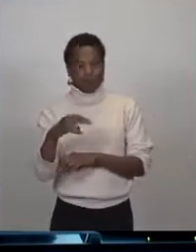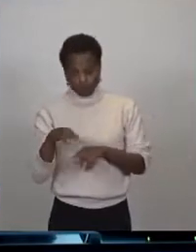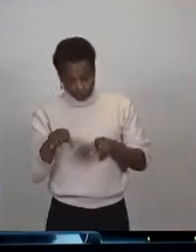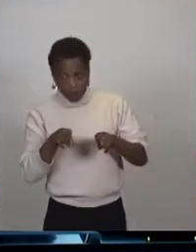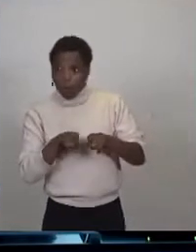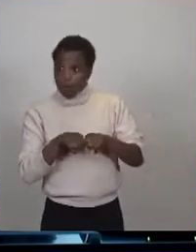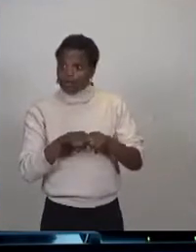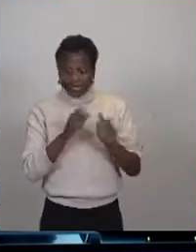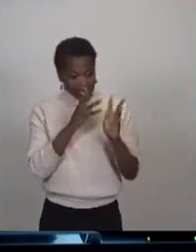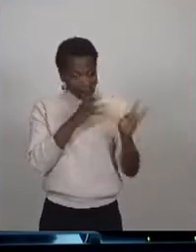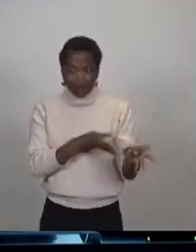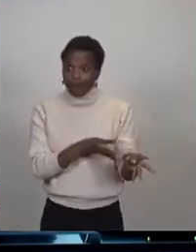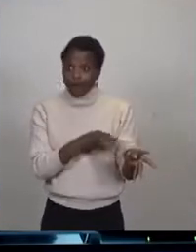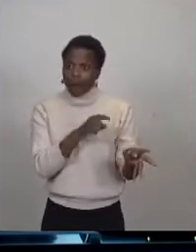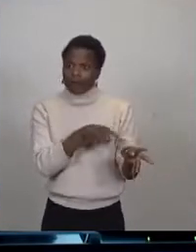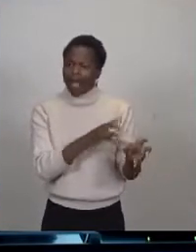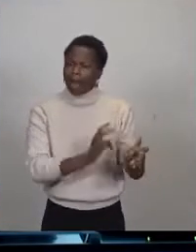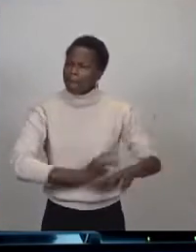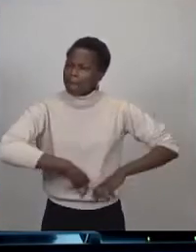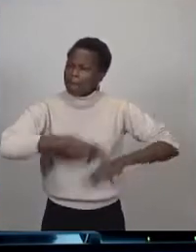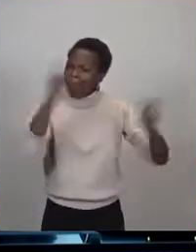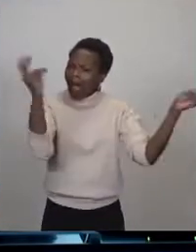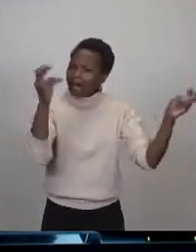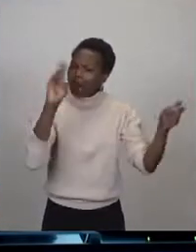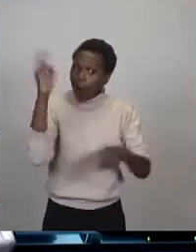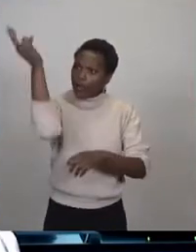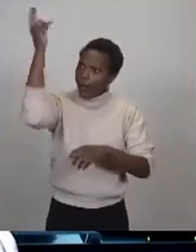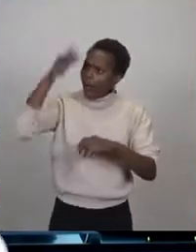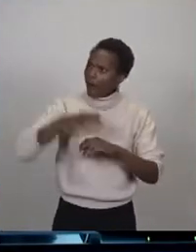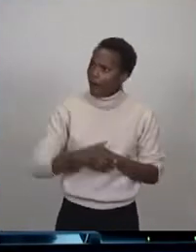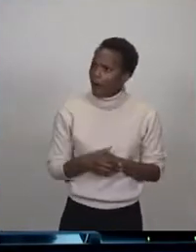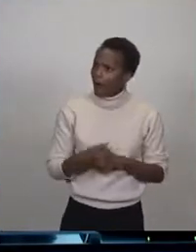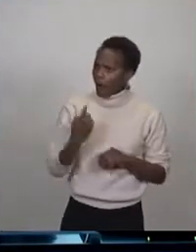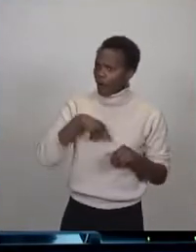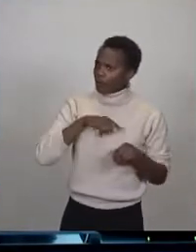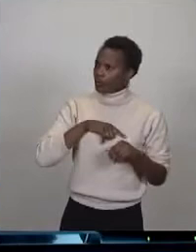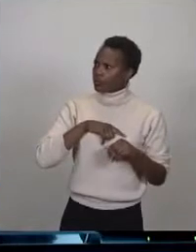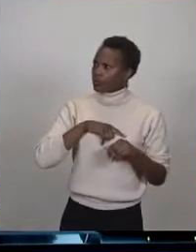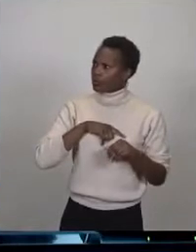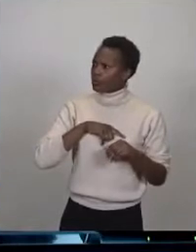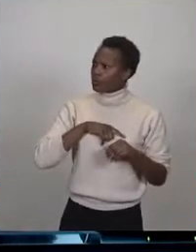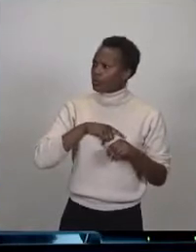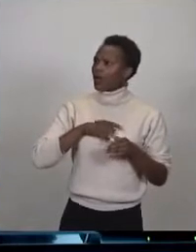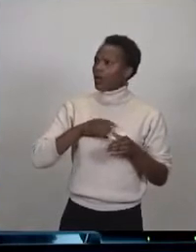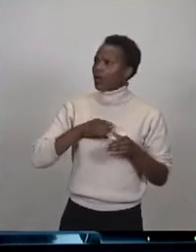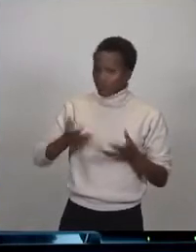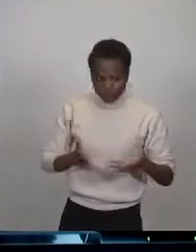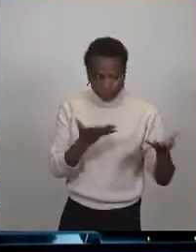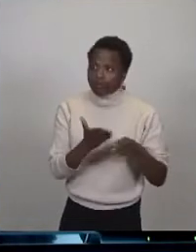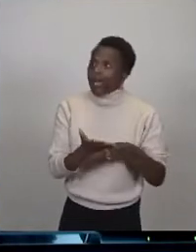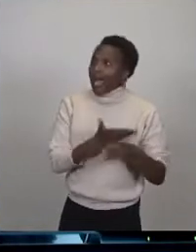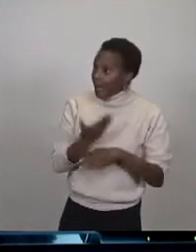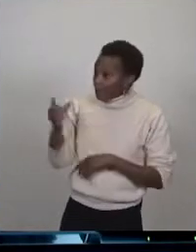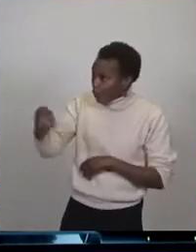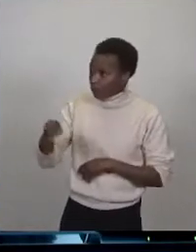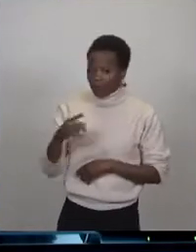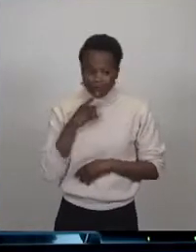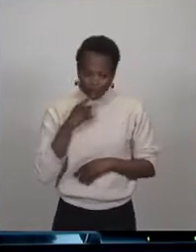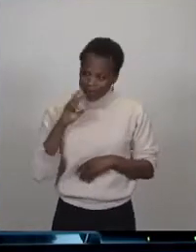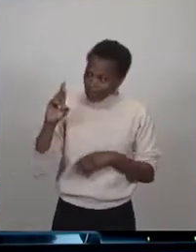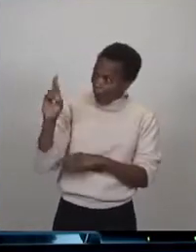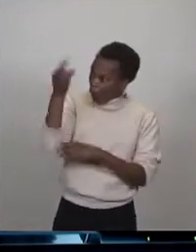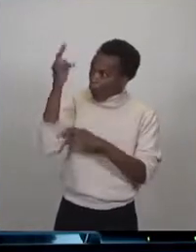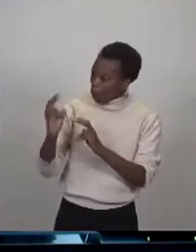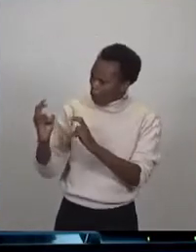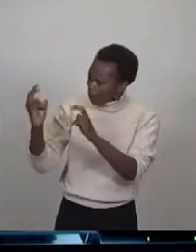pratique du vélo que vous égrenez et dont nous nous félicitons, nous les avons égrenés avant vous. Alors, ils étaient moins élevés, mais on allait de record en record en record sur la pratique